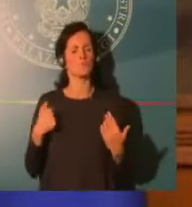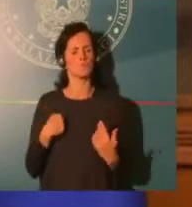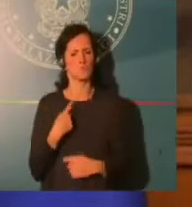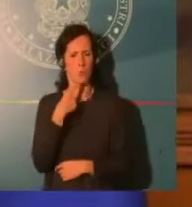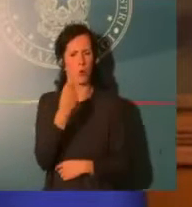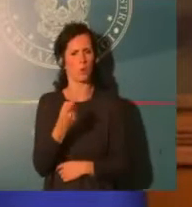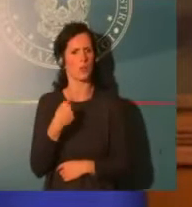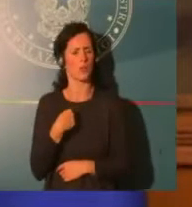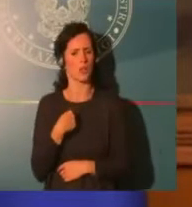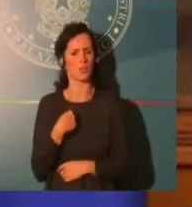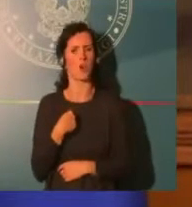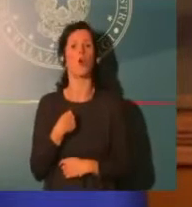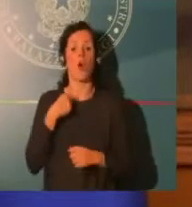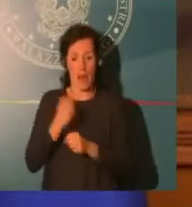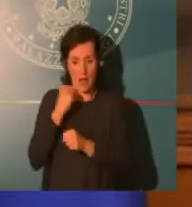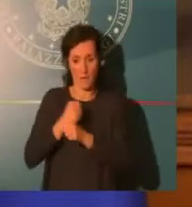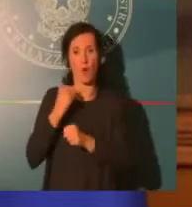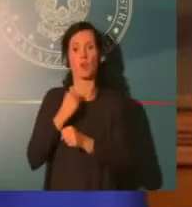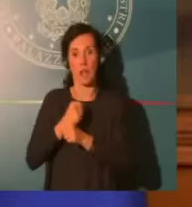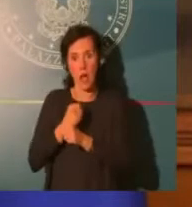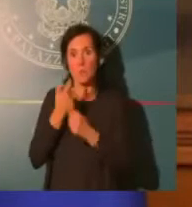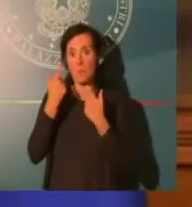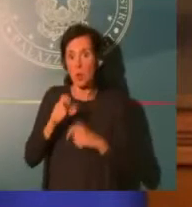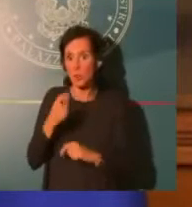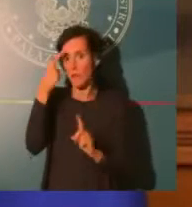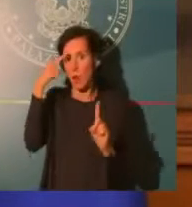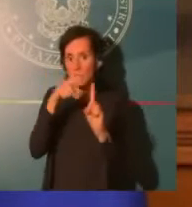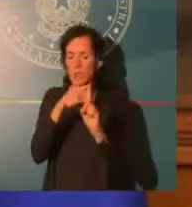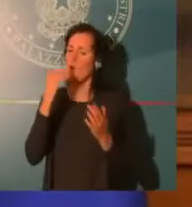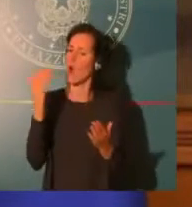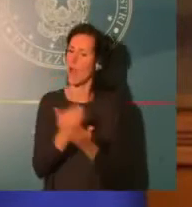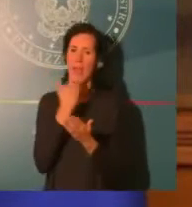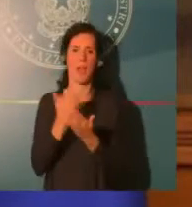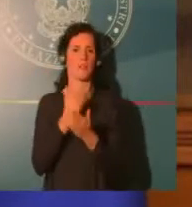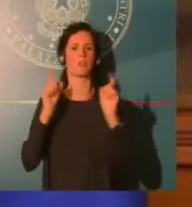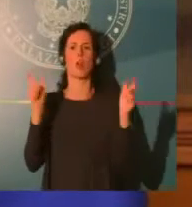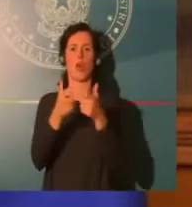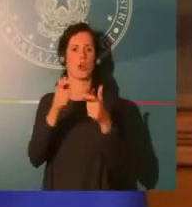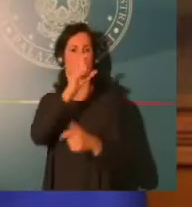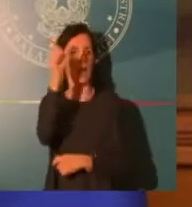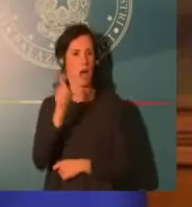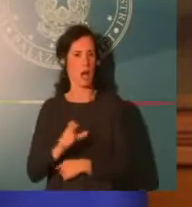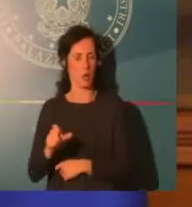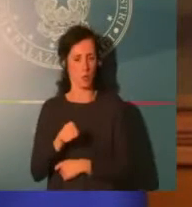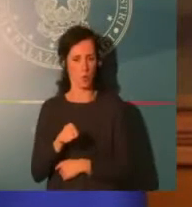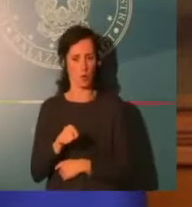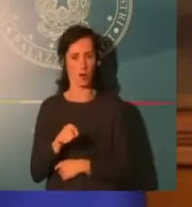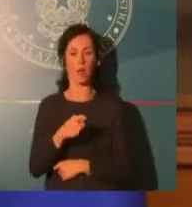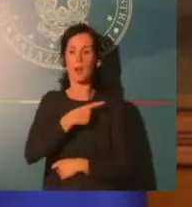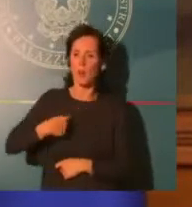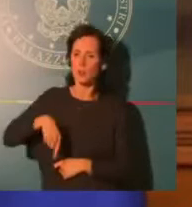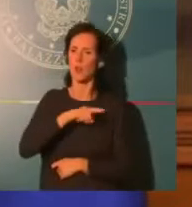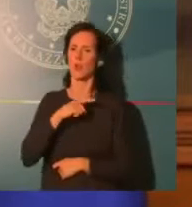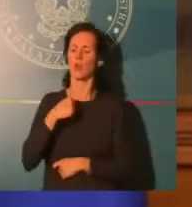vogliamo evitare di ritrovarci di fronte a questa prospettiva. Per farlo però dobbiamo operare adesso,